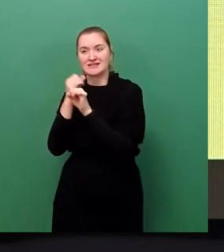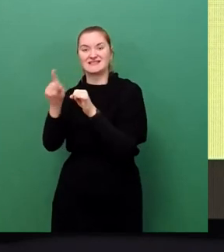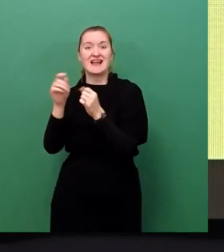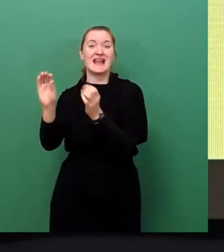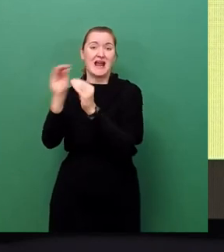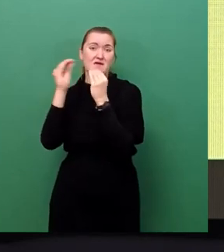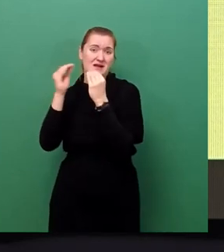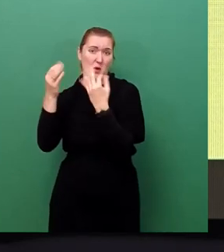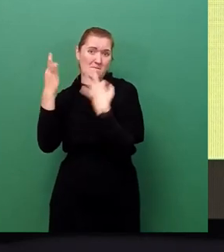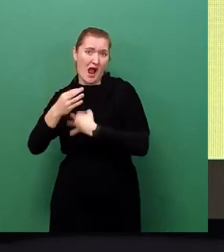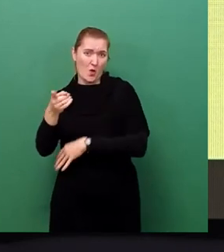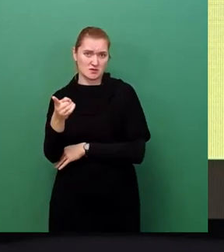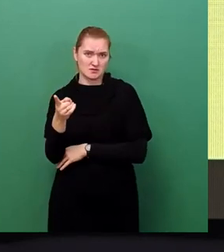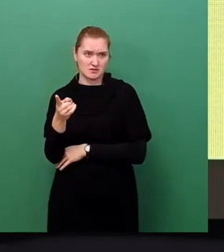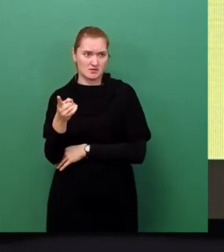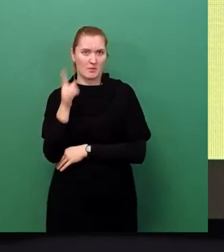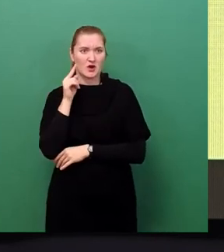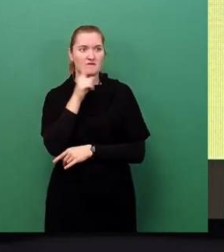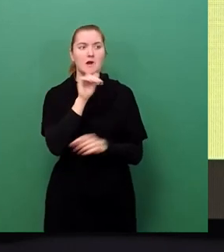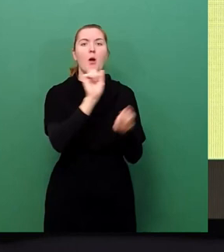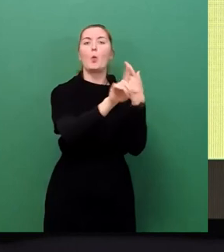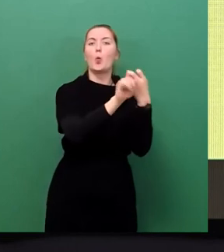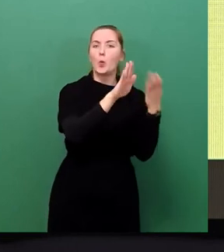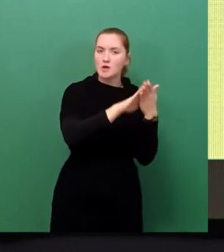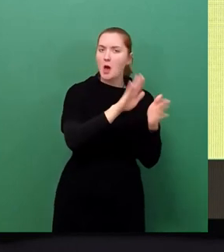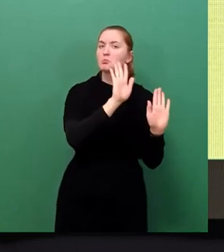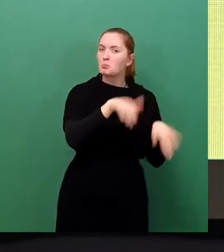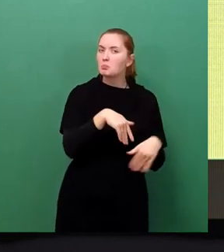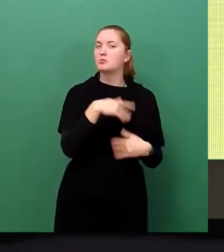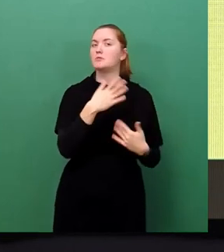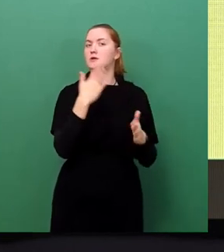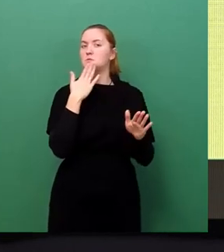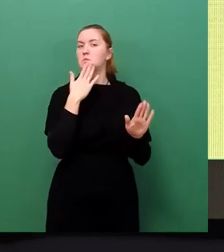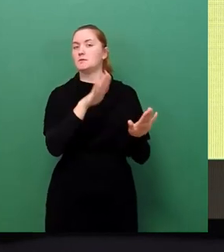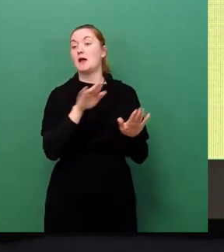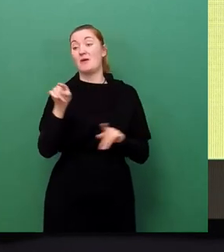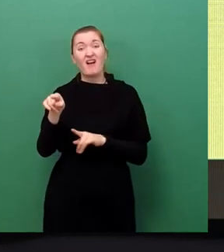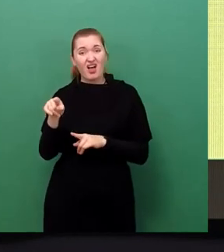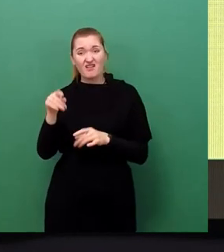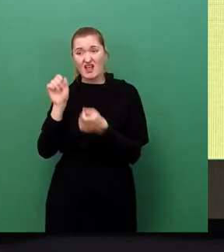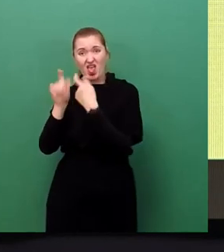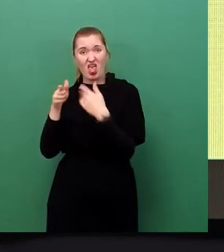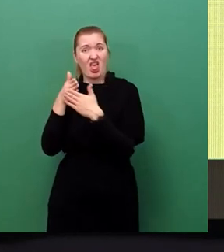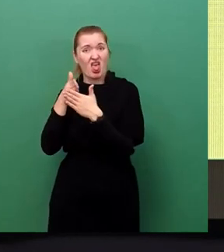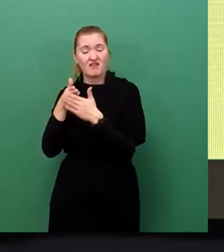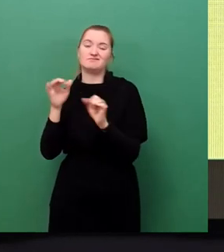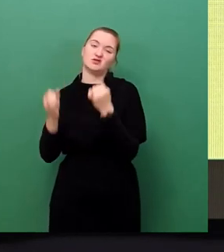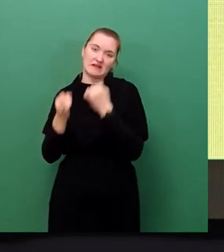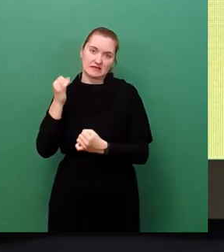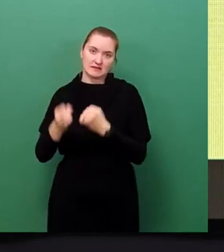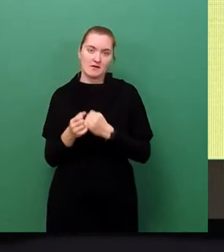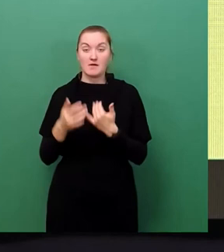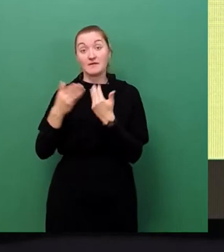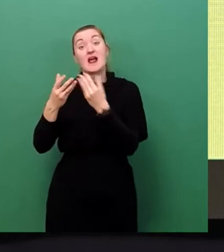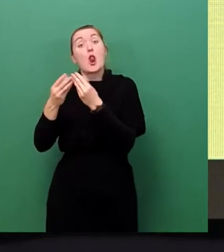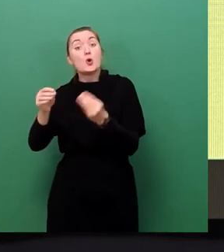sagen, was ist eigentlich in der Fall, wie geht man damit um. Ich lade Sie also sehr herzlich ein,